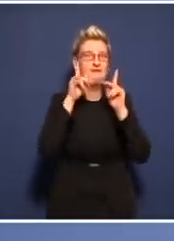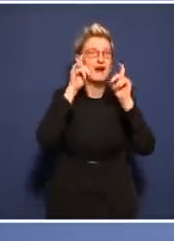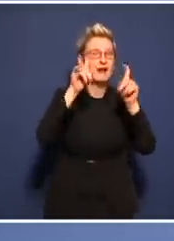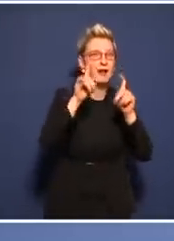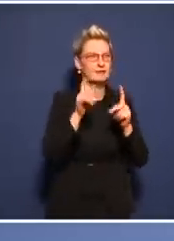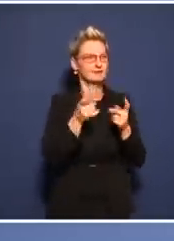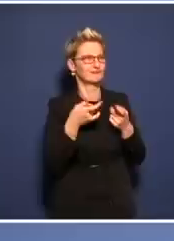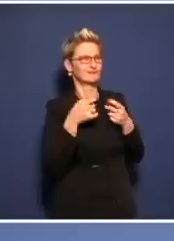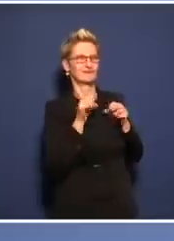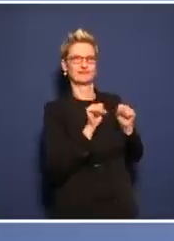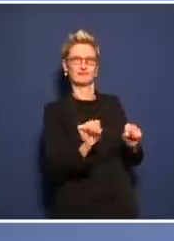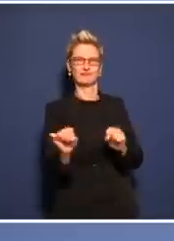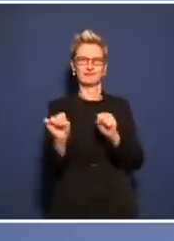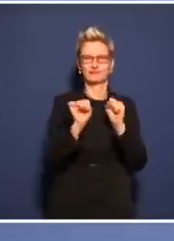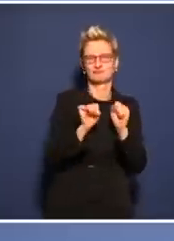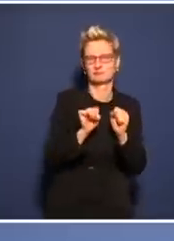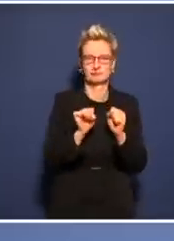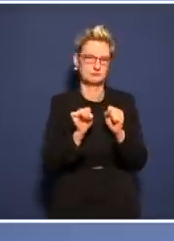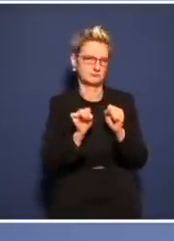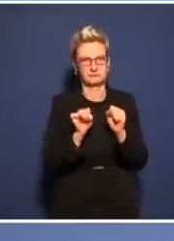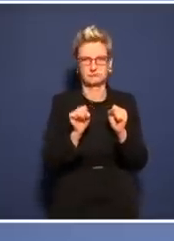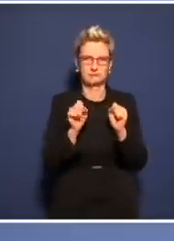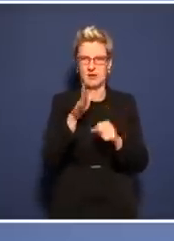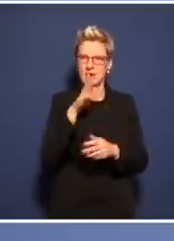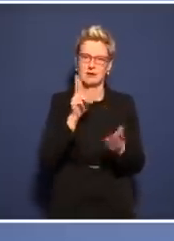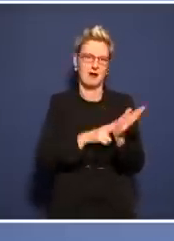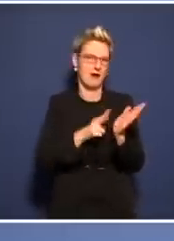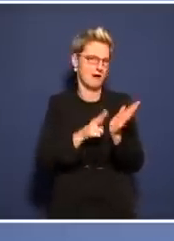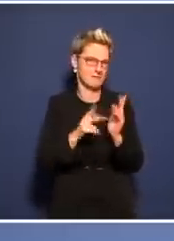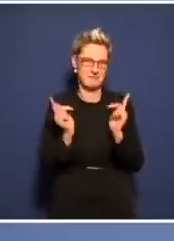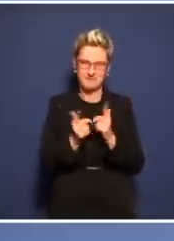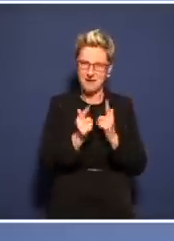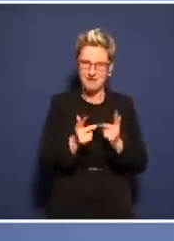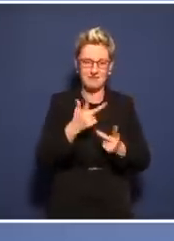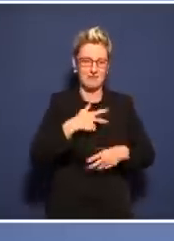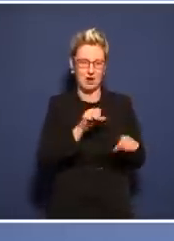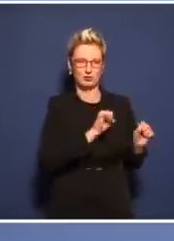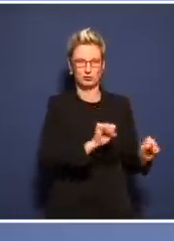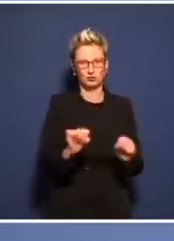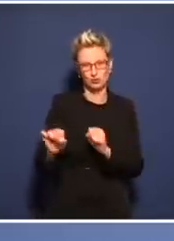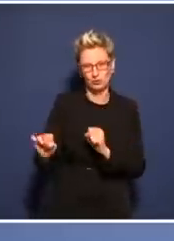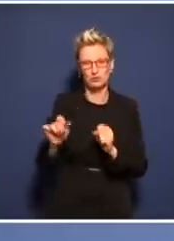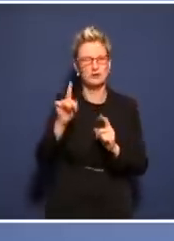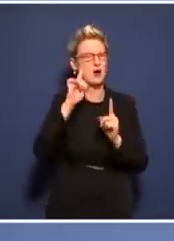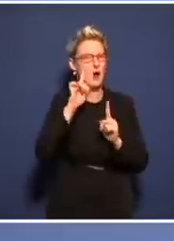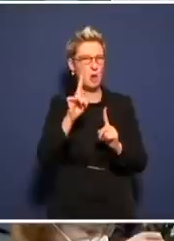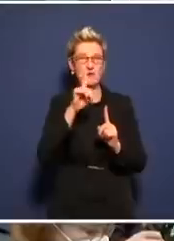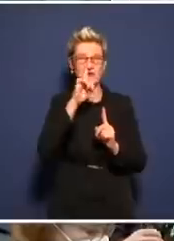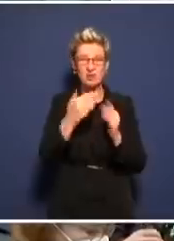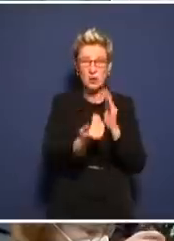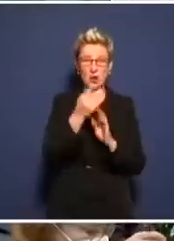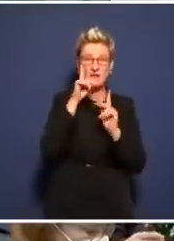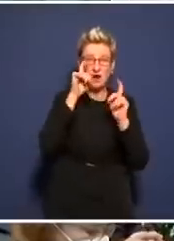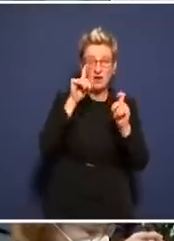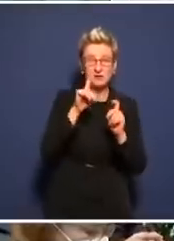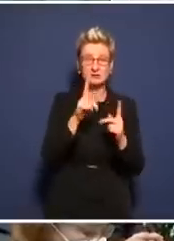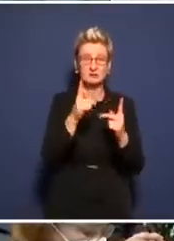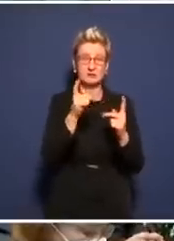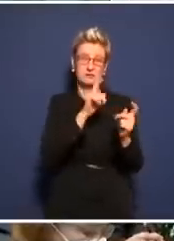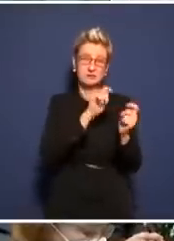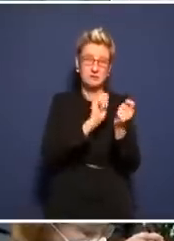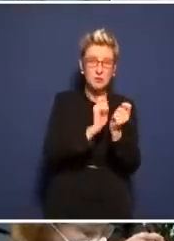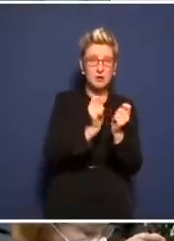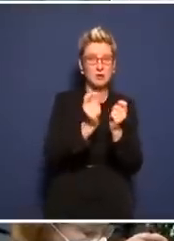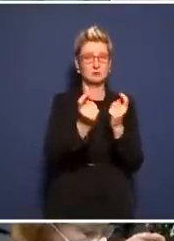Infektionen das Immunsystem trainieren. Das sei so, wie wenn man durch ein Steak die Verdauung trainieren wollte und hier also eine Rolle rückwärts des Virologen.